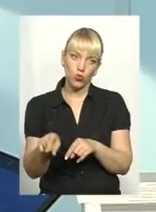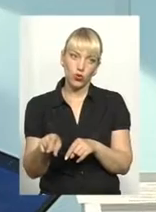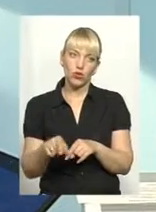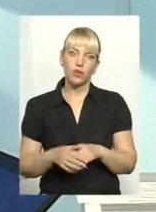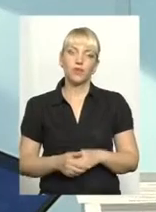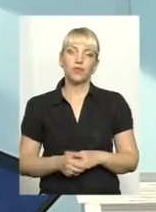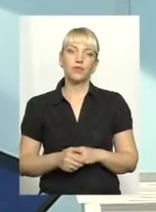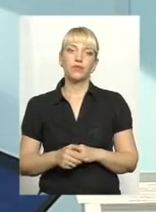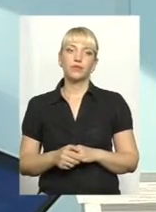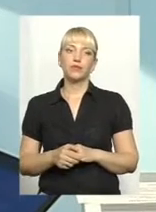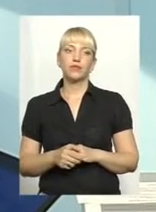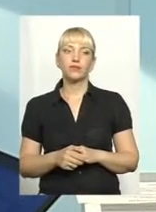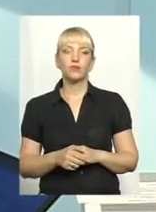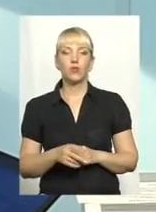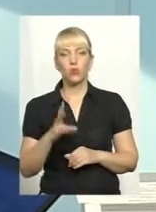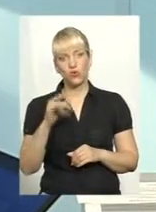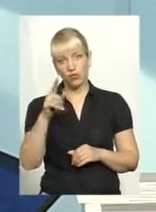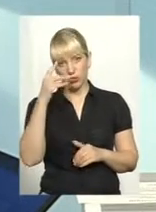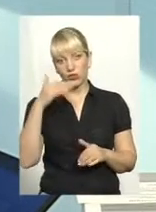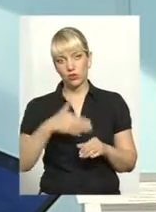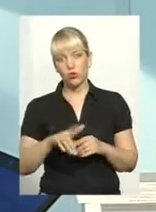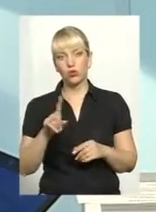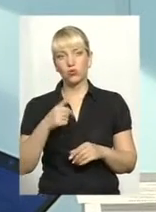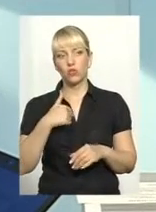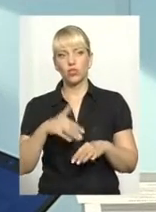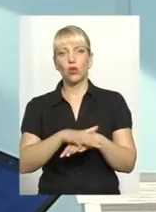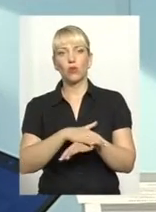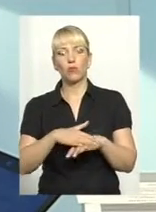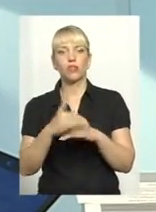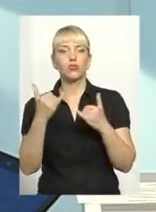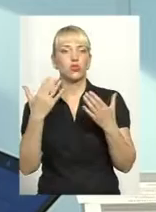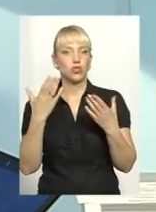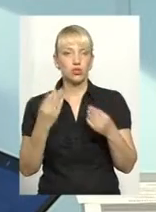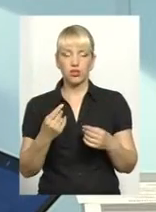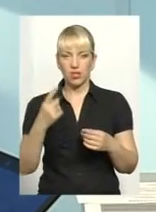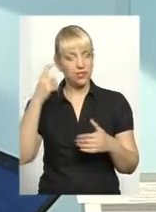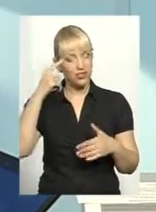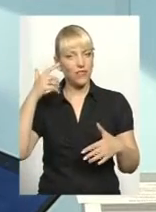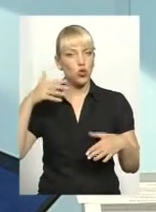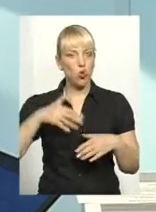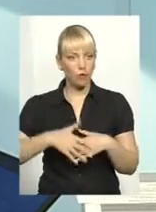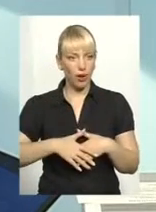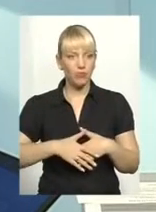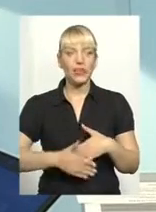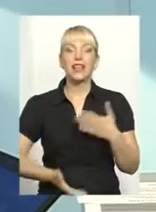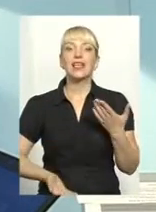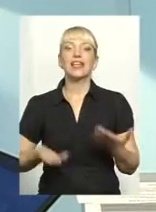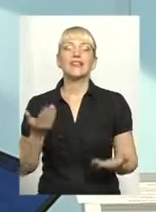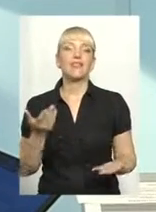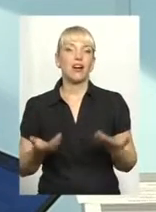чоловіком. Ну, ви ж розумієте, що в нас громадськість на сьогоднішній день дуже свідома і в разі